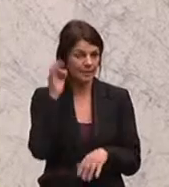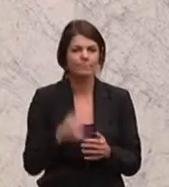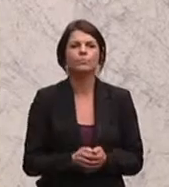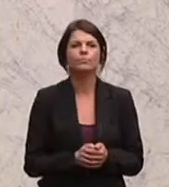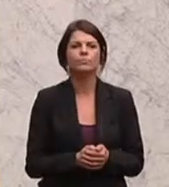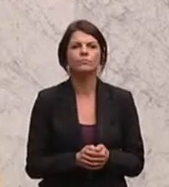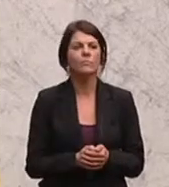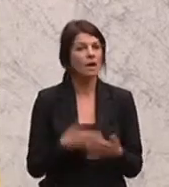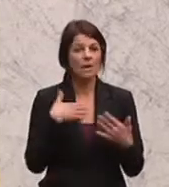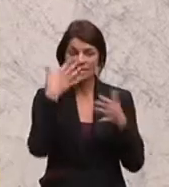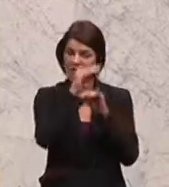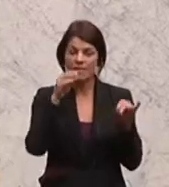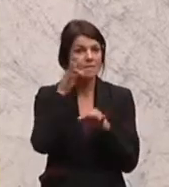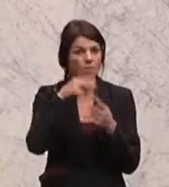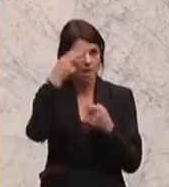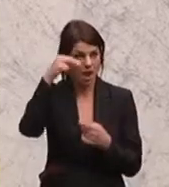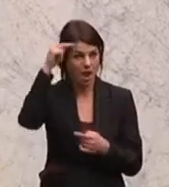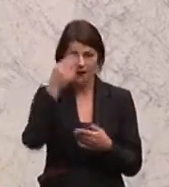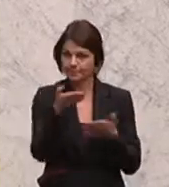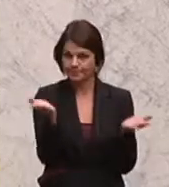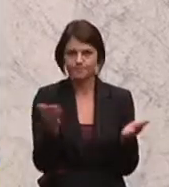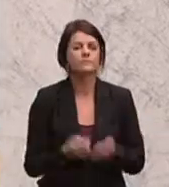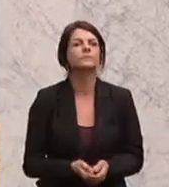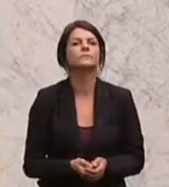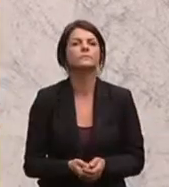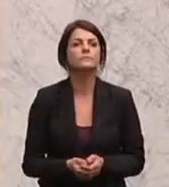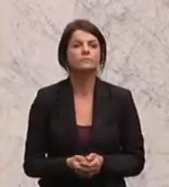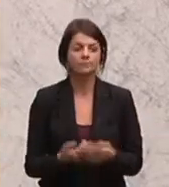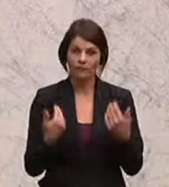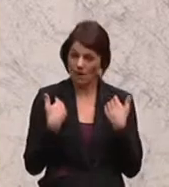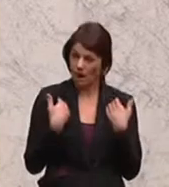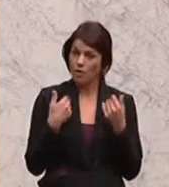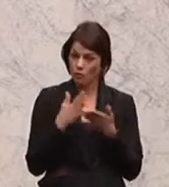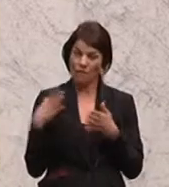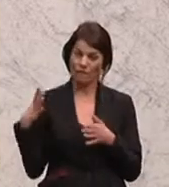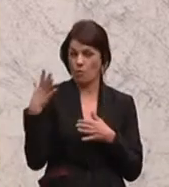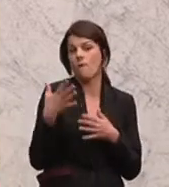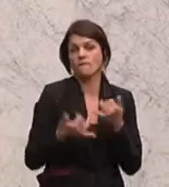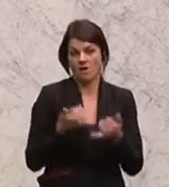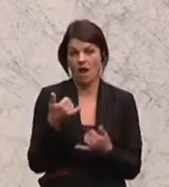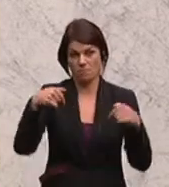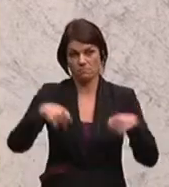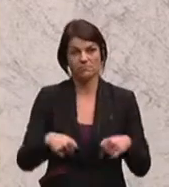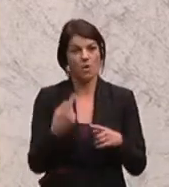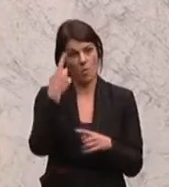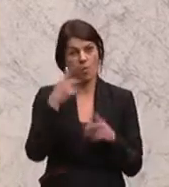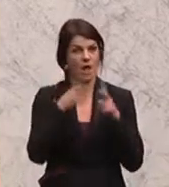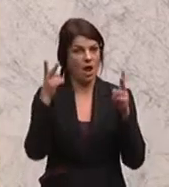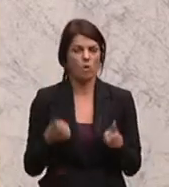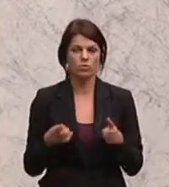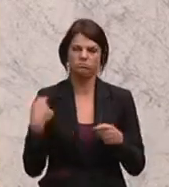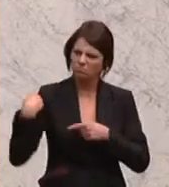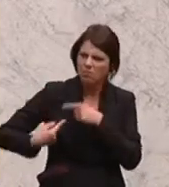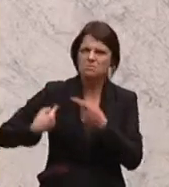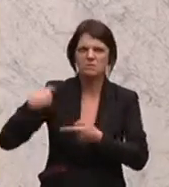Staatssekretärin, meine sehr geehrten Damen und Herren, ich bin jetzt schon fünf Jahre in diesem Hohen Haus und